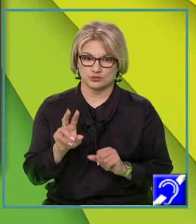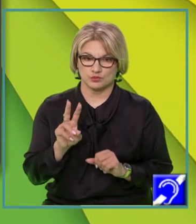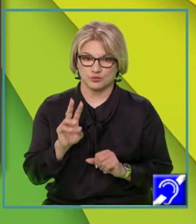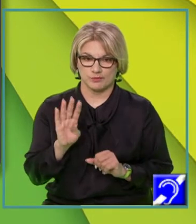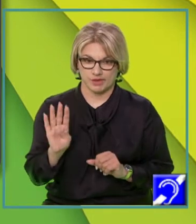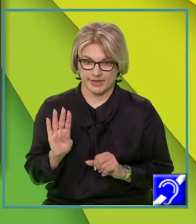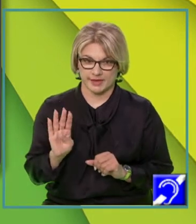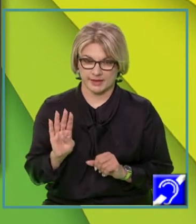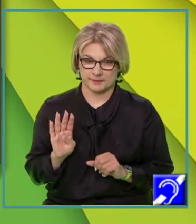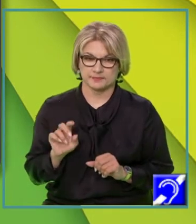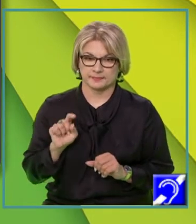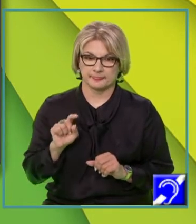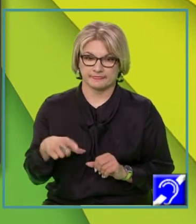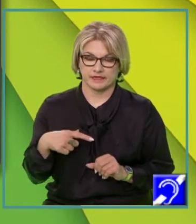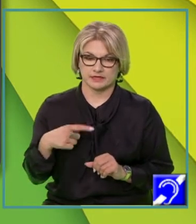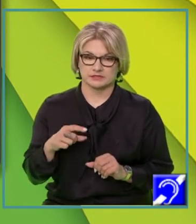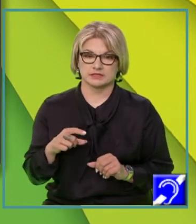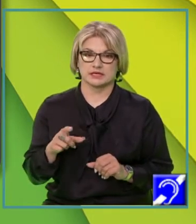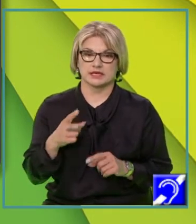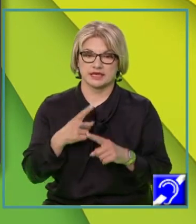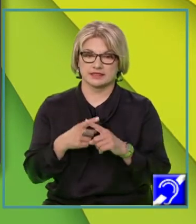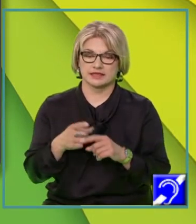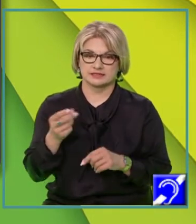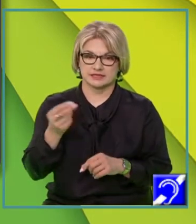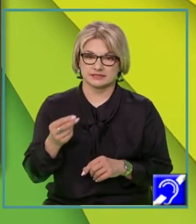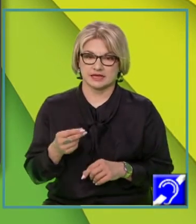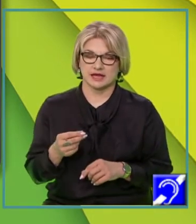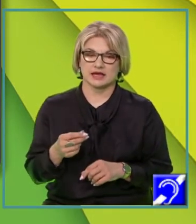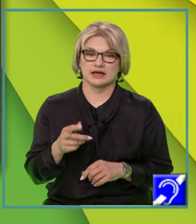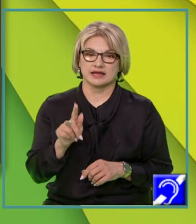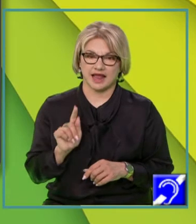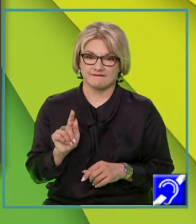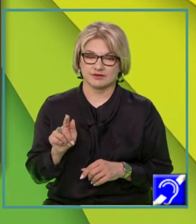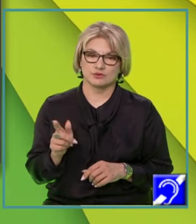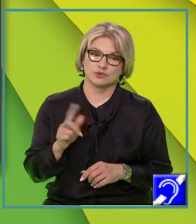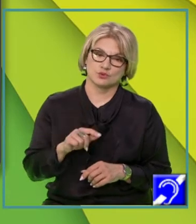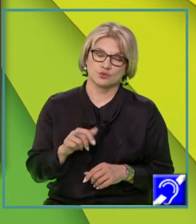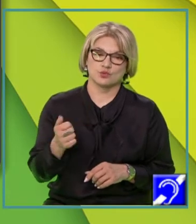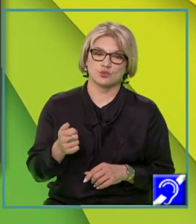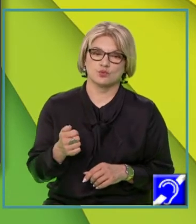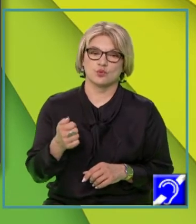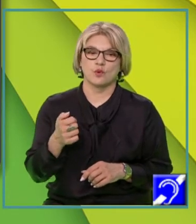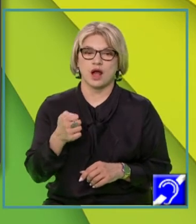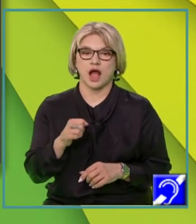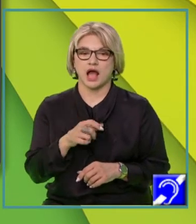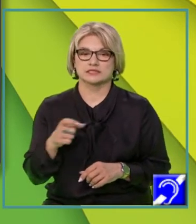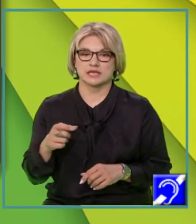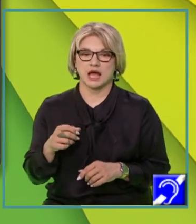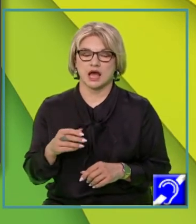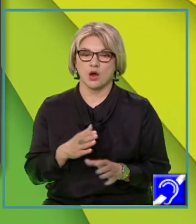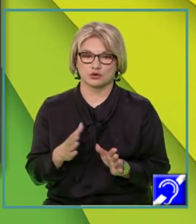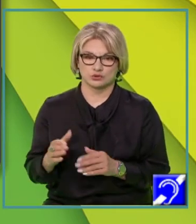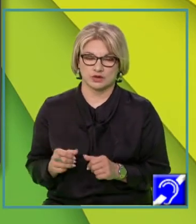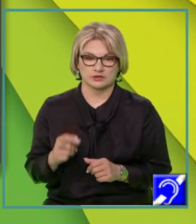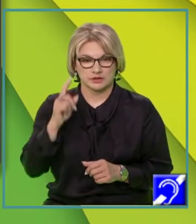care reprezintă intersecția graficului cu axa ordonatelor, ne propunem să calculăm valoarea